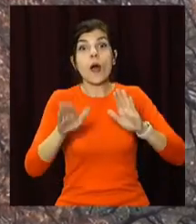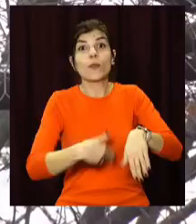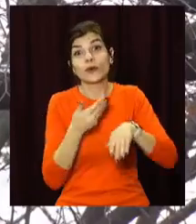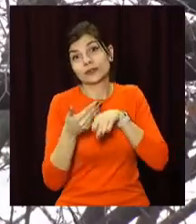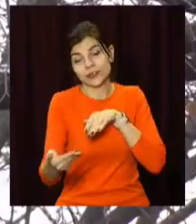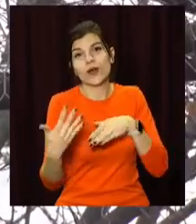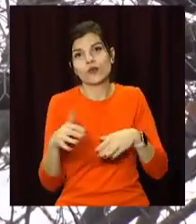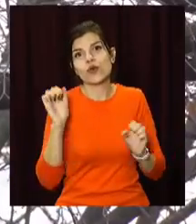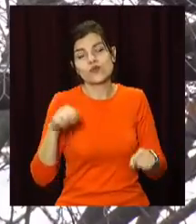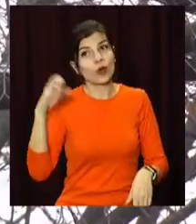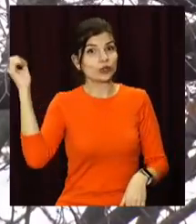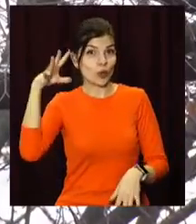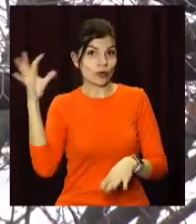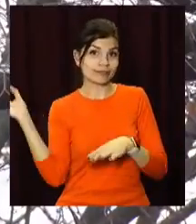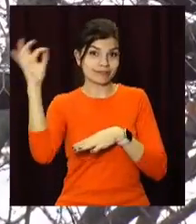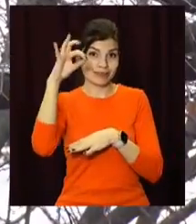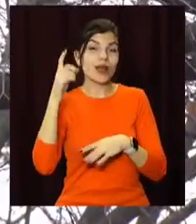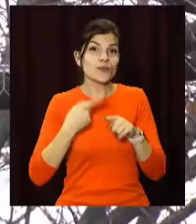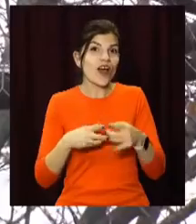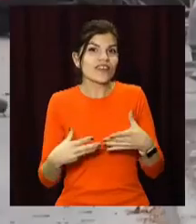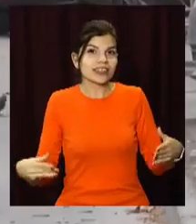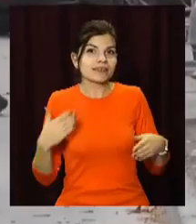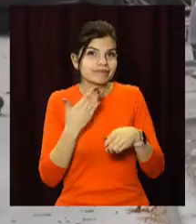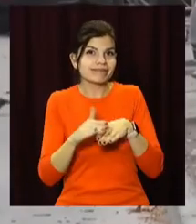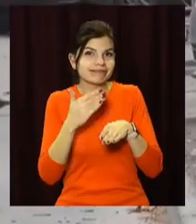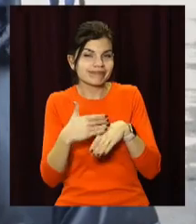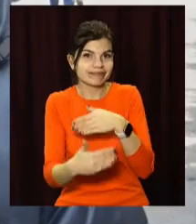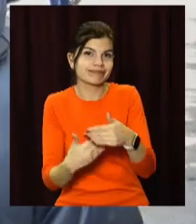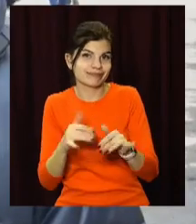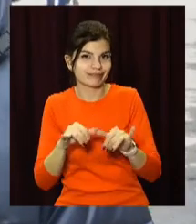нього, можливо, вийде сонечко. Тож весна поступово бере своє.